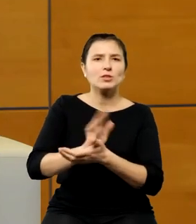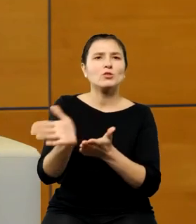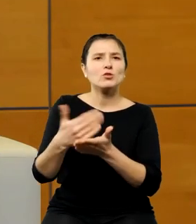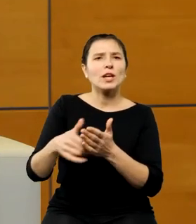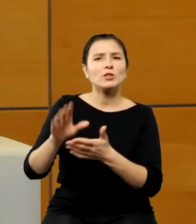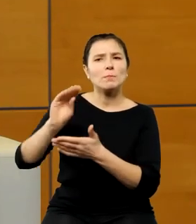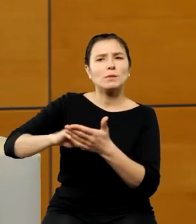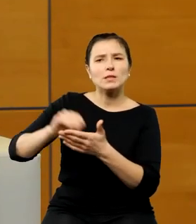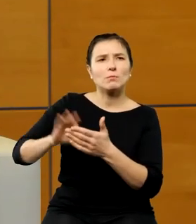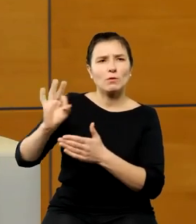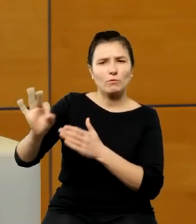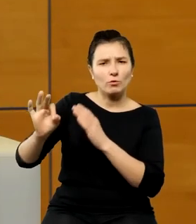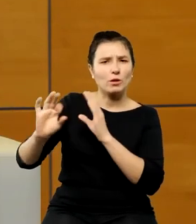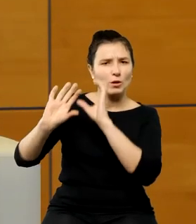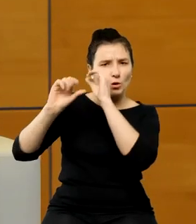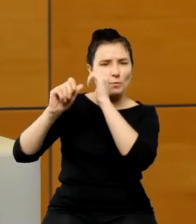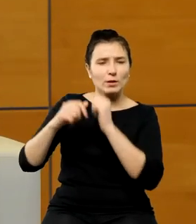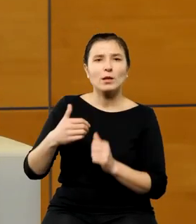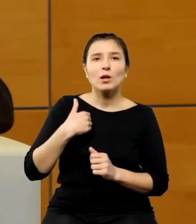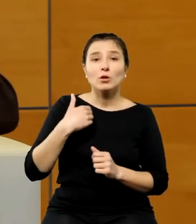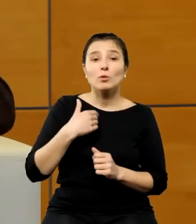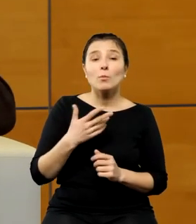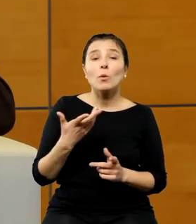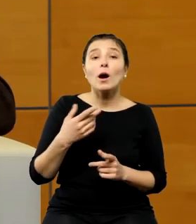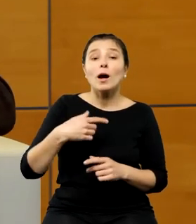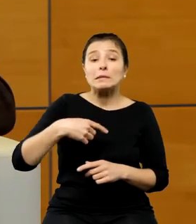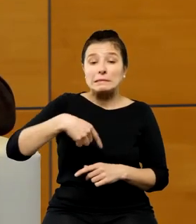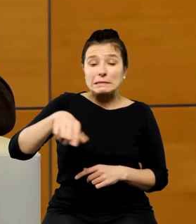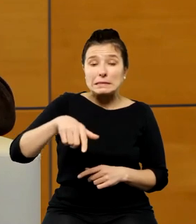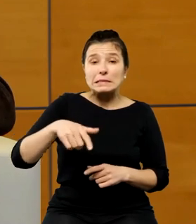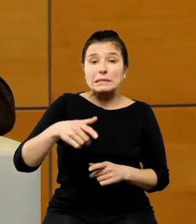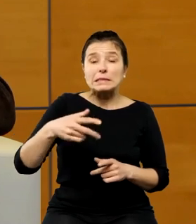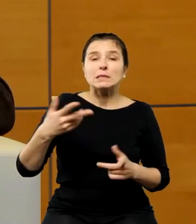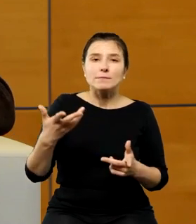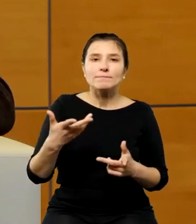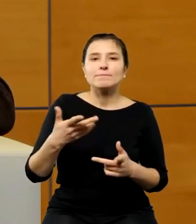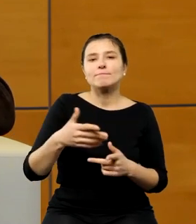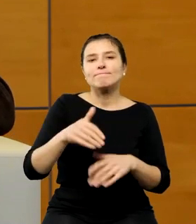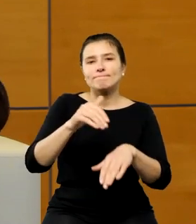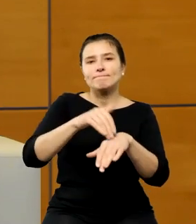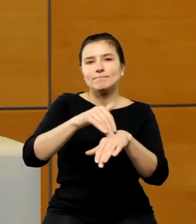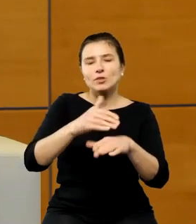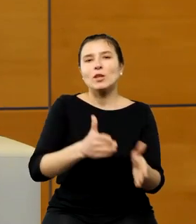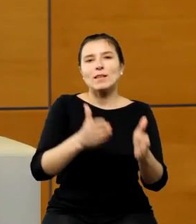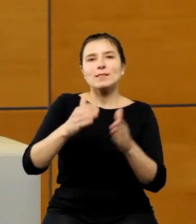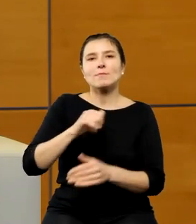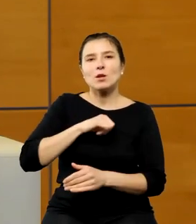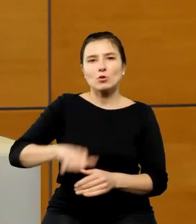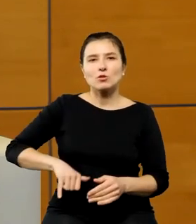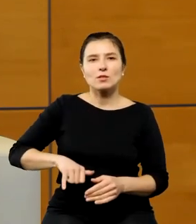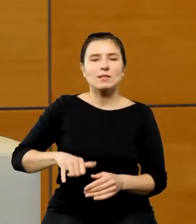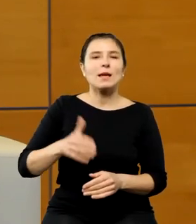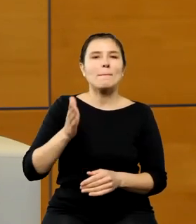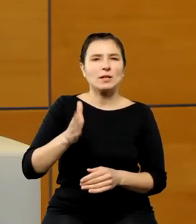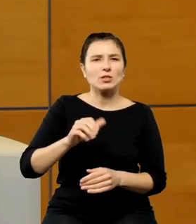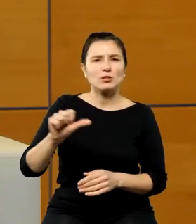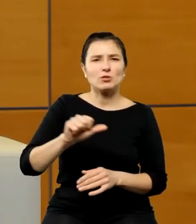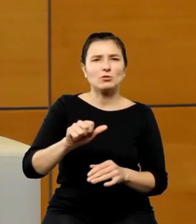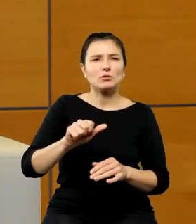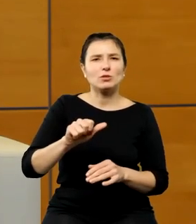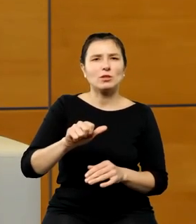zapowiedź kolejnej rocznicy 1923 i to była też taka pożywka dla